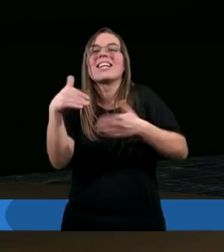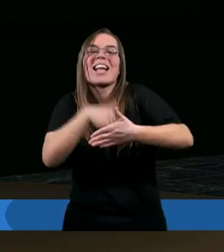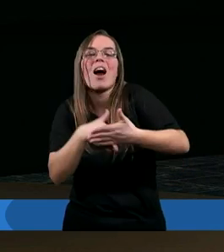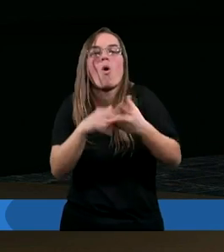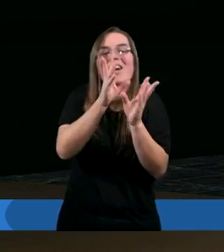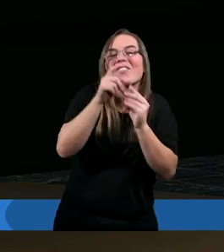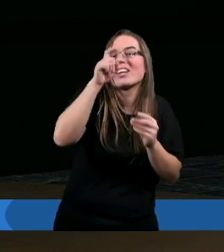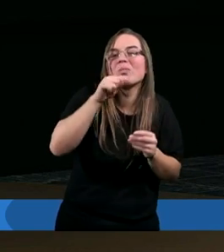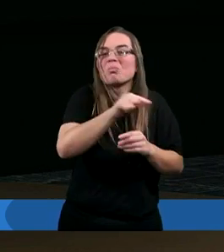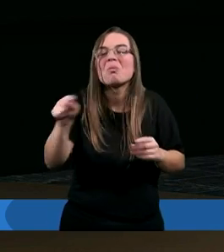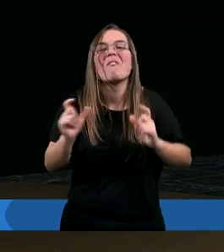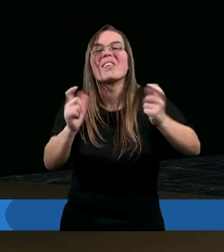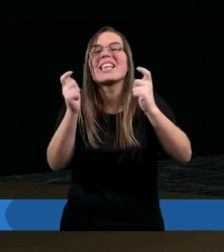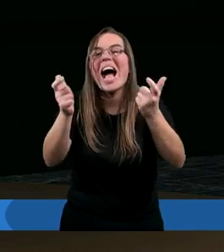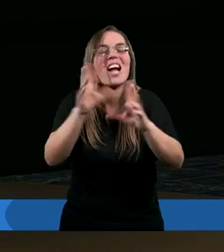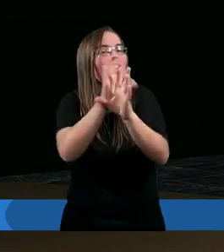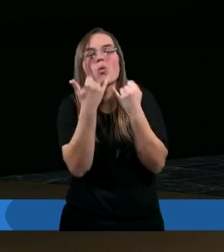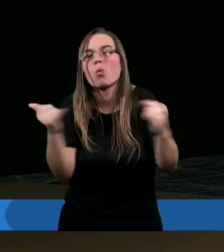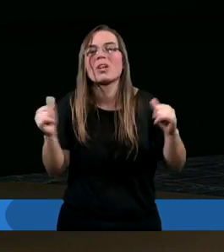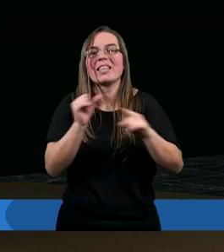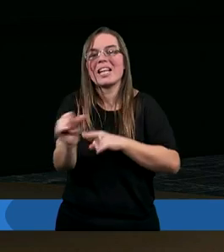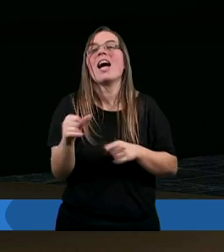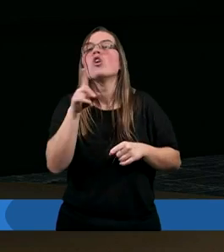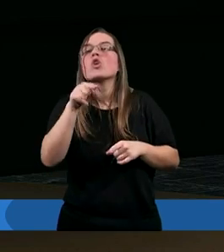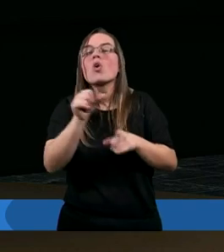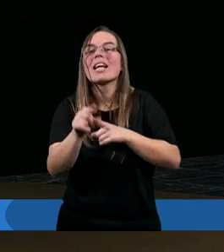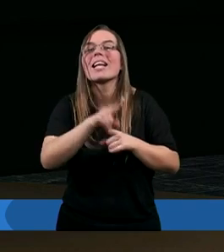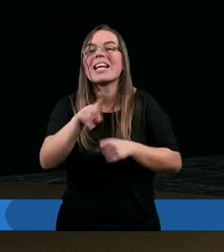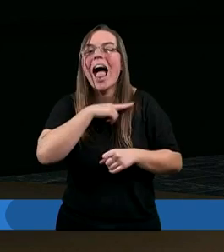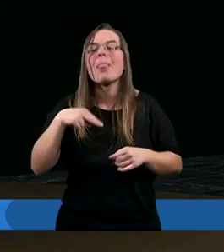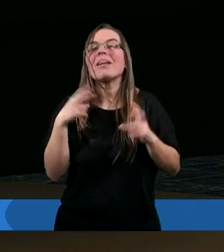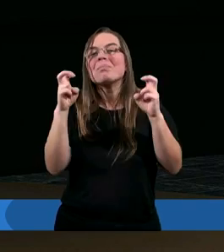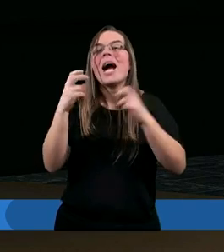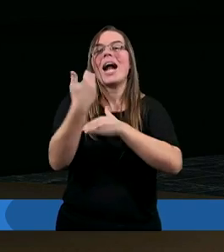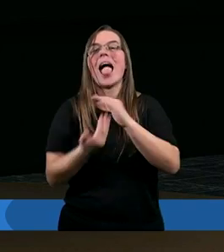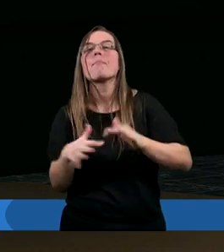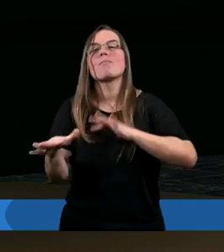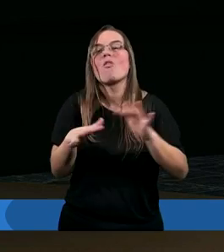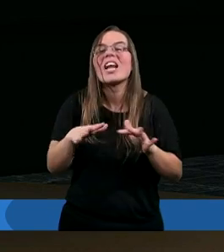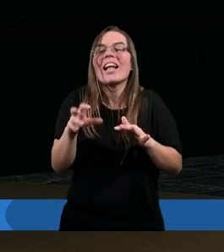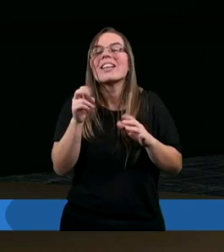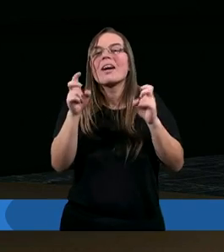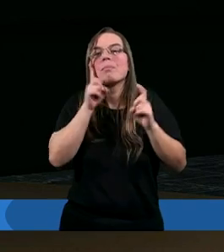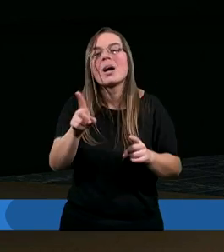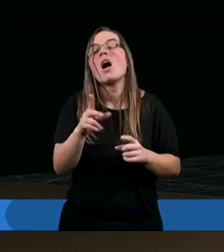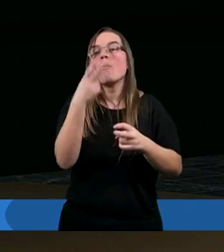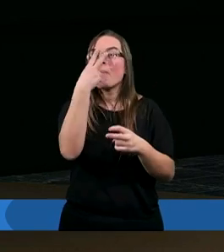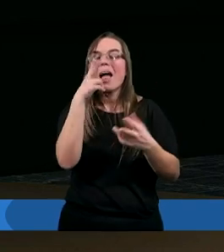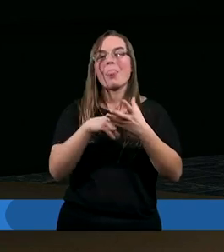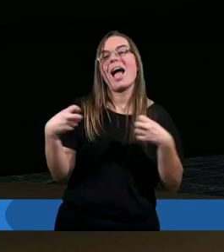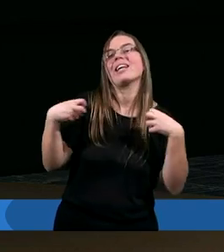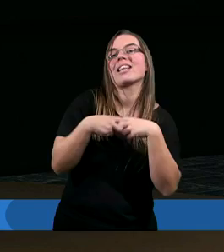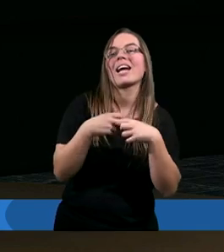zachowań, doświadczeń, wydarzeń, że jest to dla nas chleb powszedni. Popatrzcie na media.